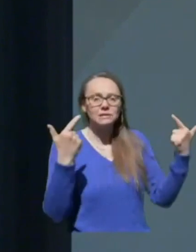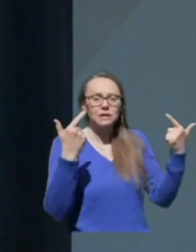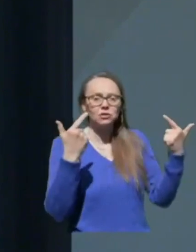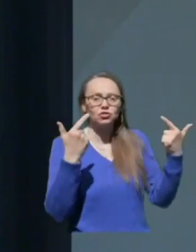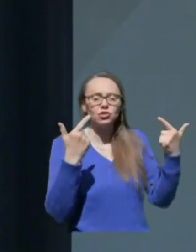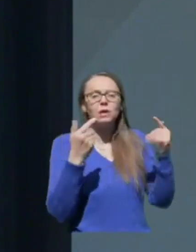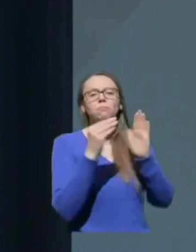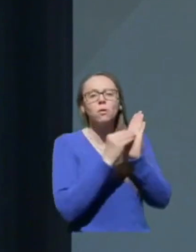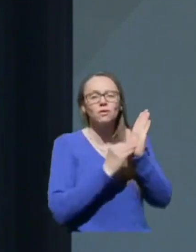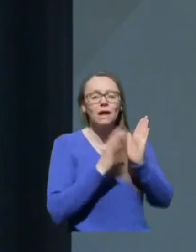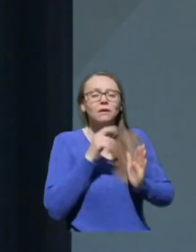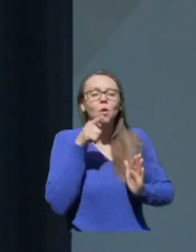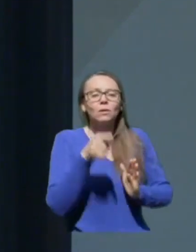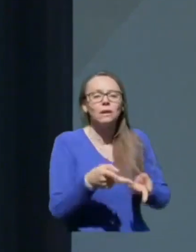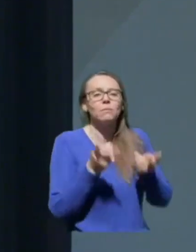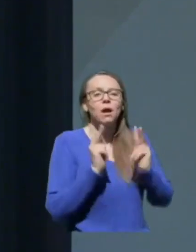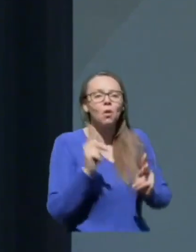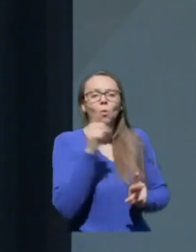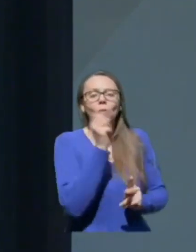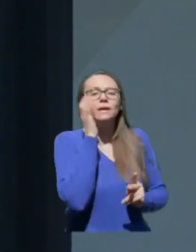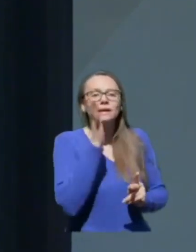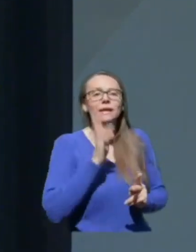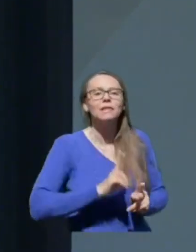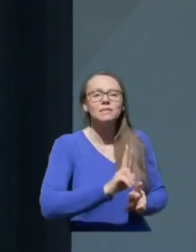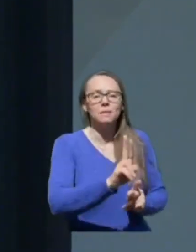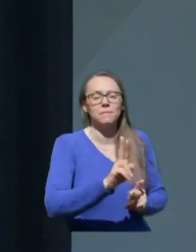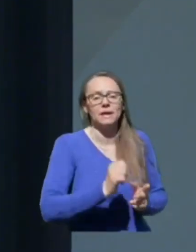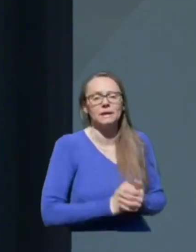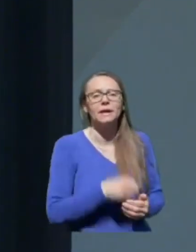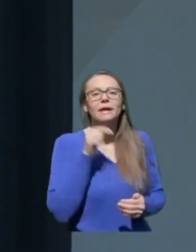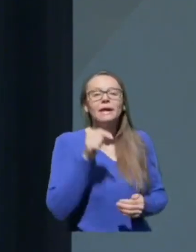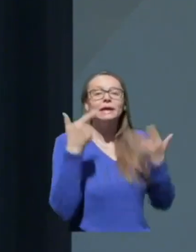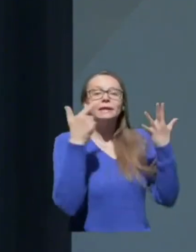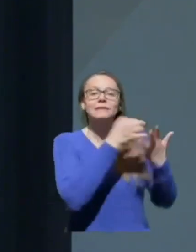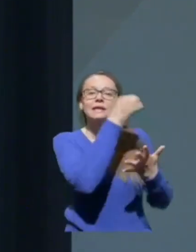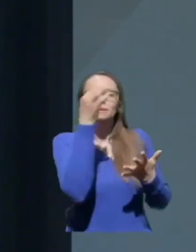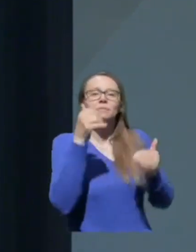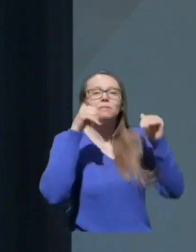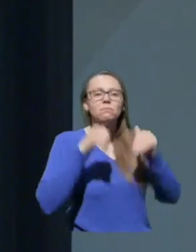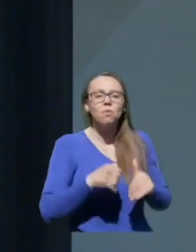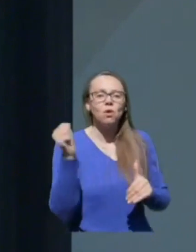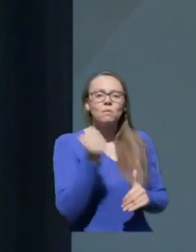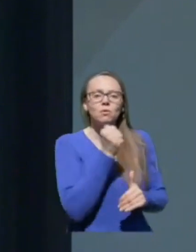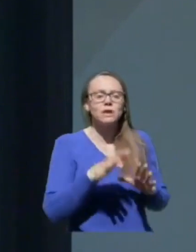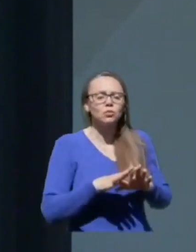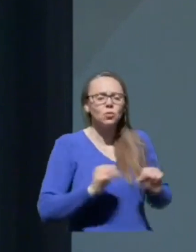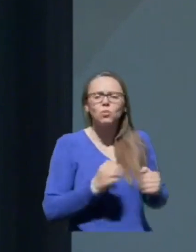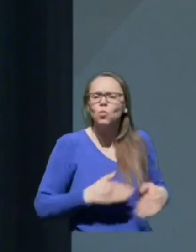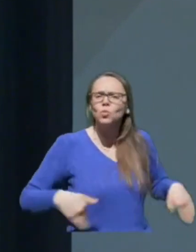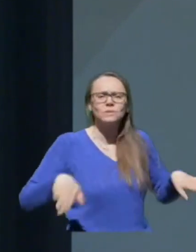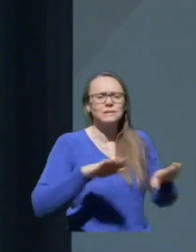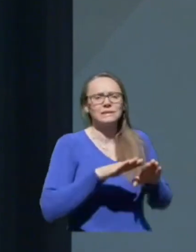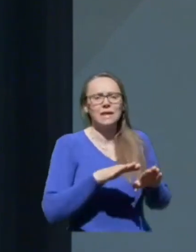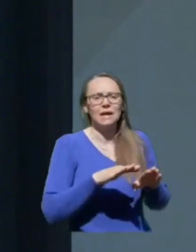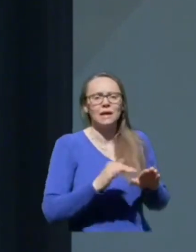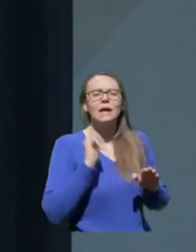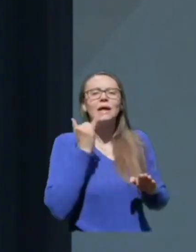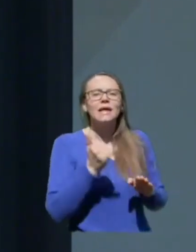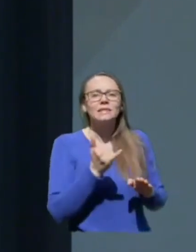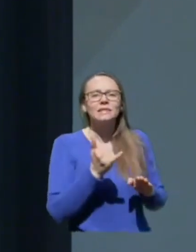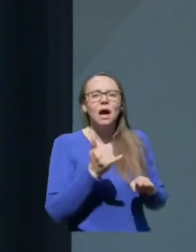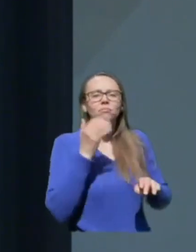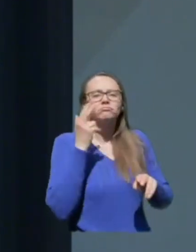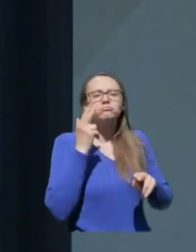Kako in kdaj naprej predem dni moramo zato stvoriti vse, da virusa jezimo,